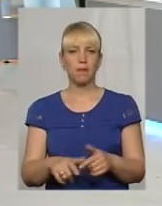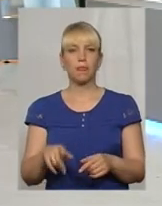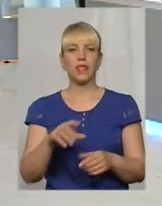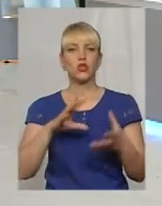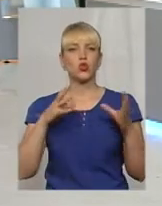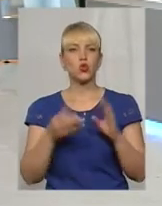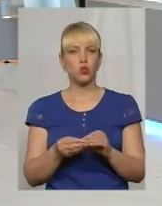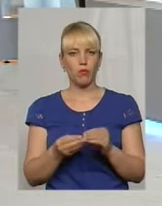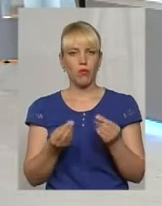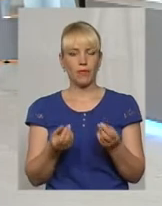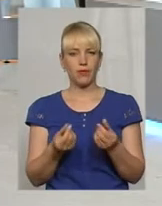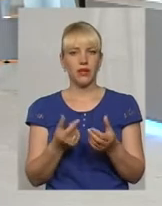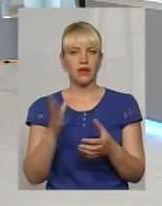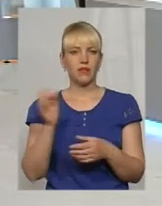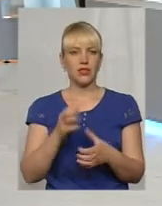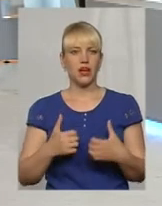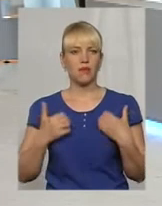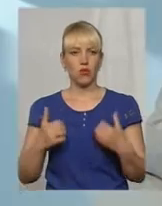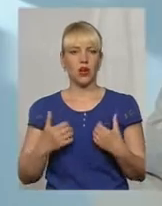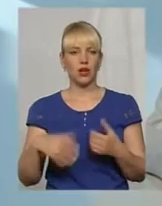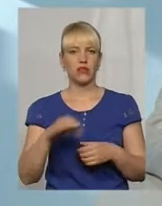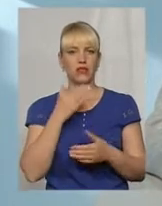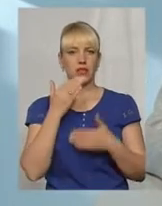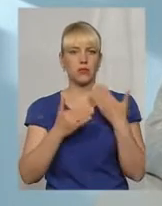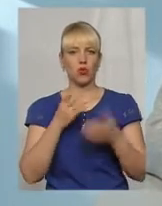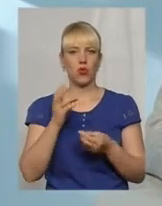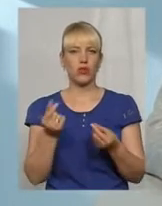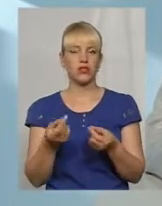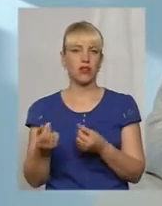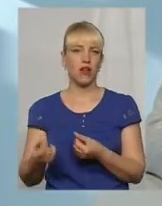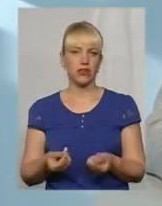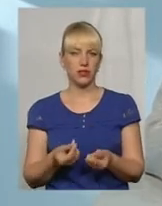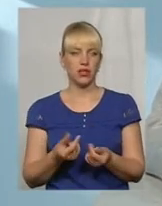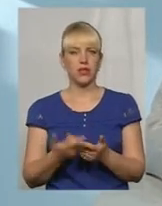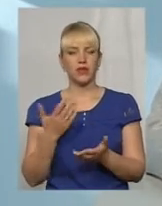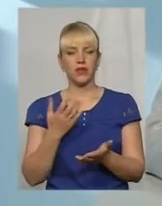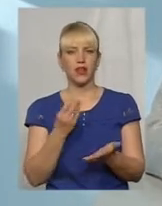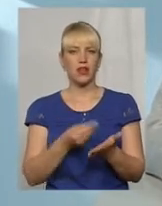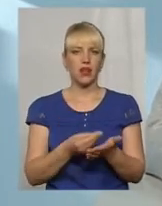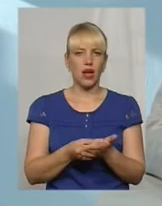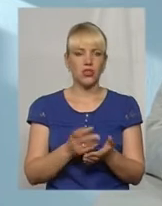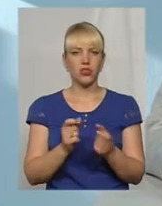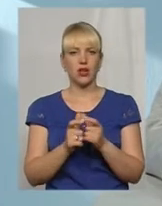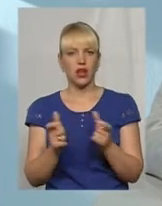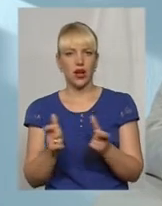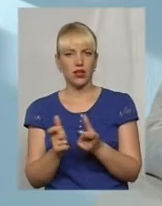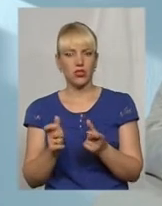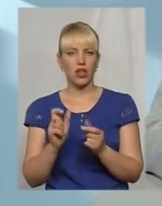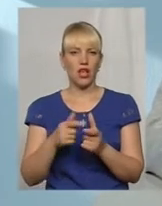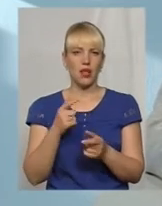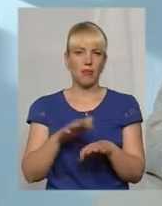Сума. Всіх завжди пугає. І нам більшість вопросу здається о деньгах. Тобто ввести деньги налічкою, карточкою, або